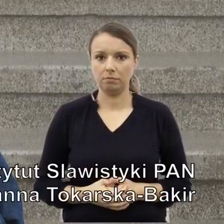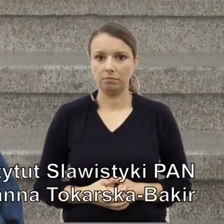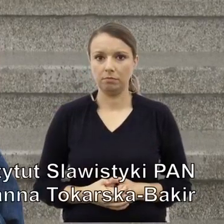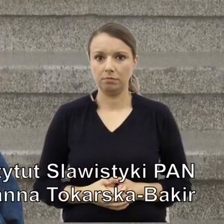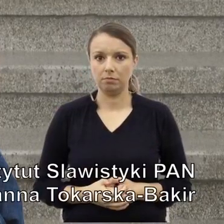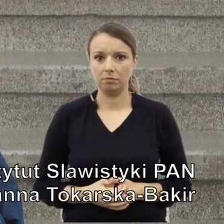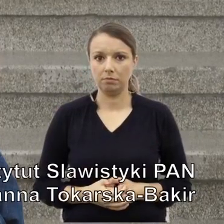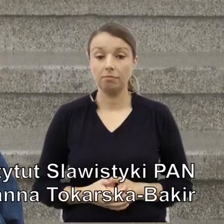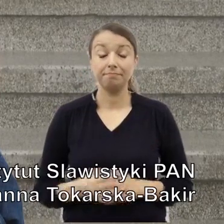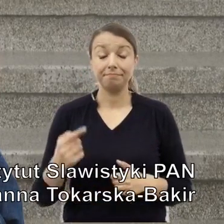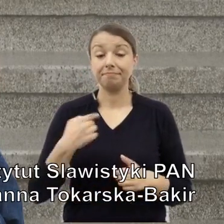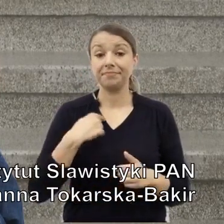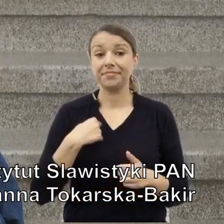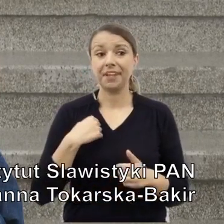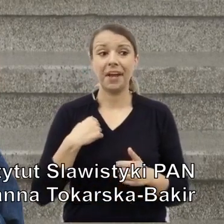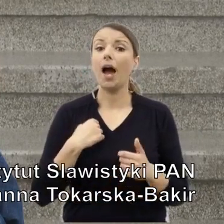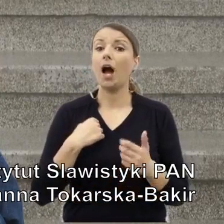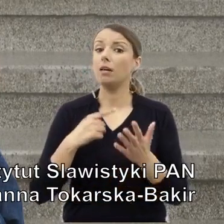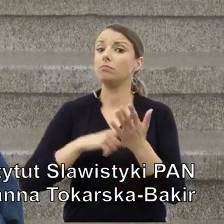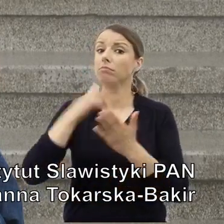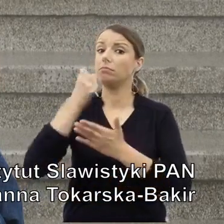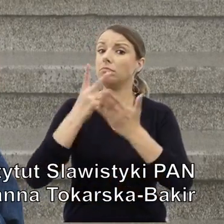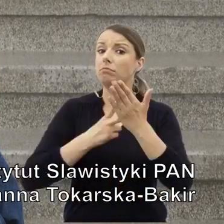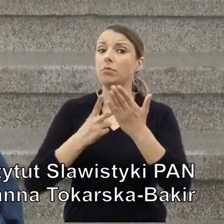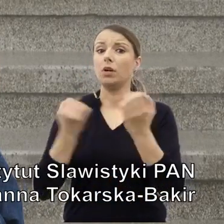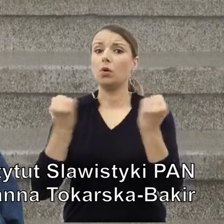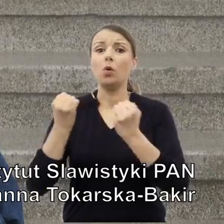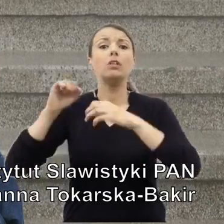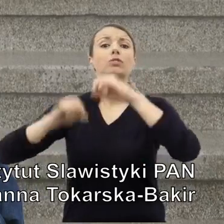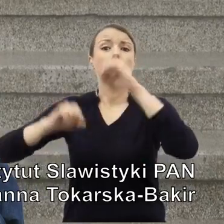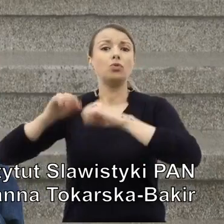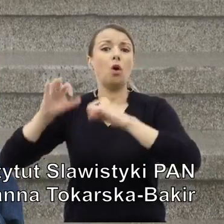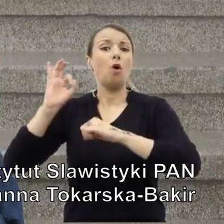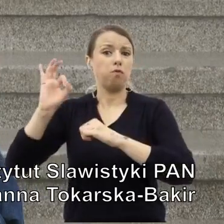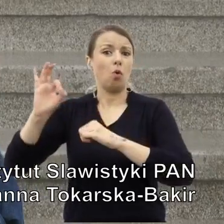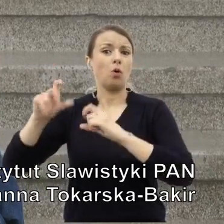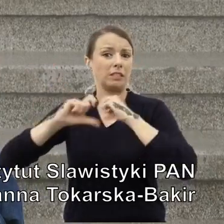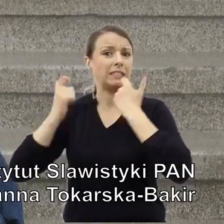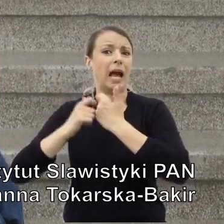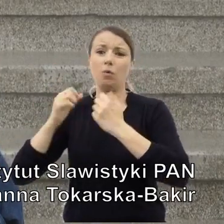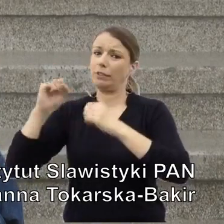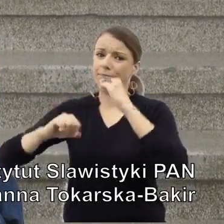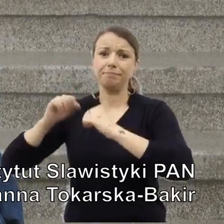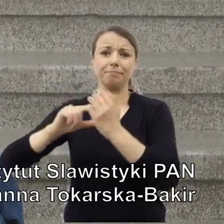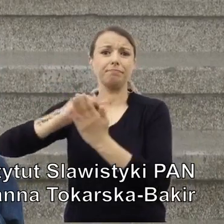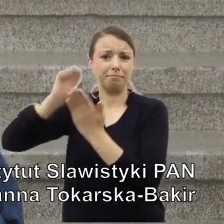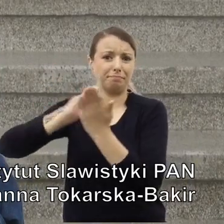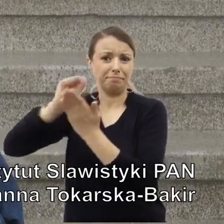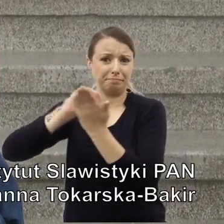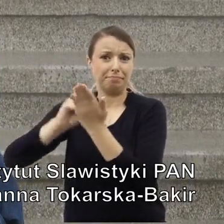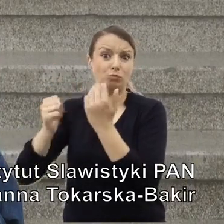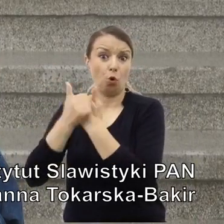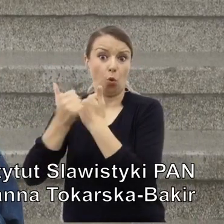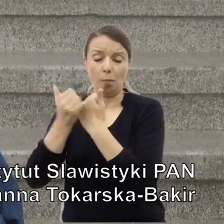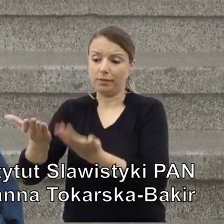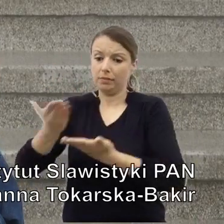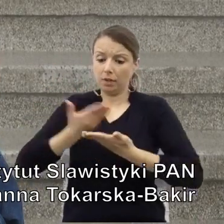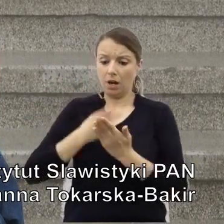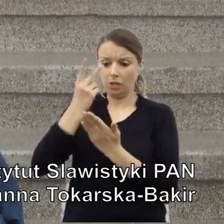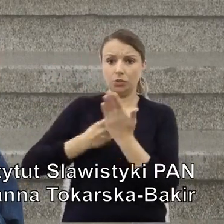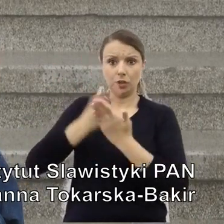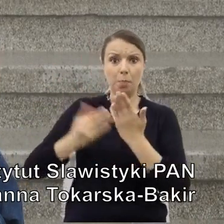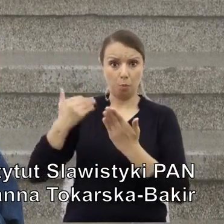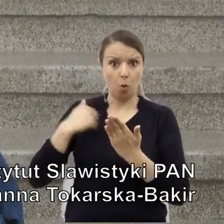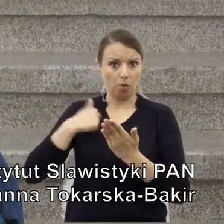Zapoznałam się z obszernym materiałem procesowym. Naprawdę znam te dokumenty i muszę powiedzieć, że nie